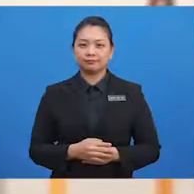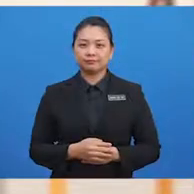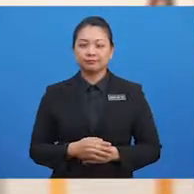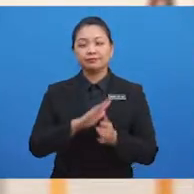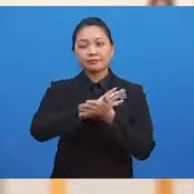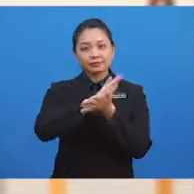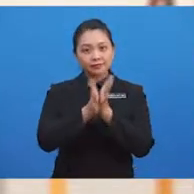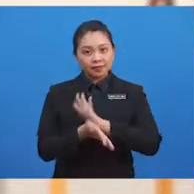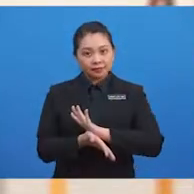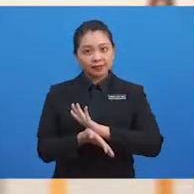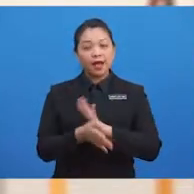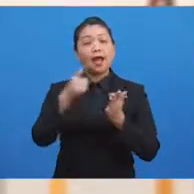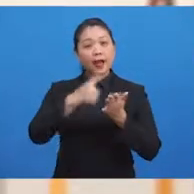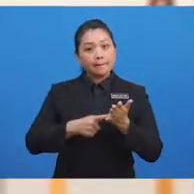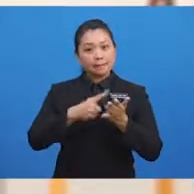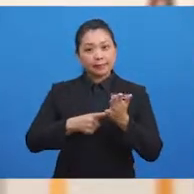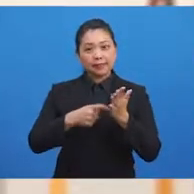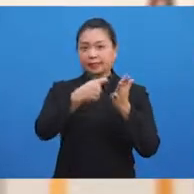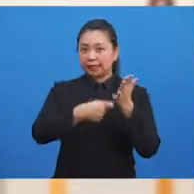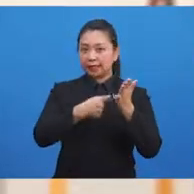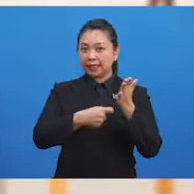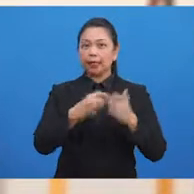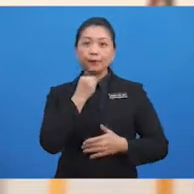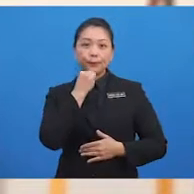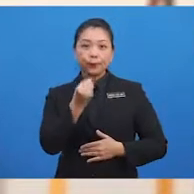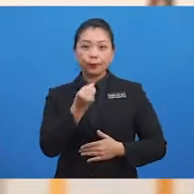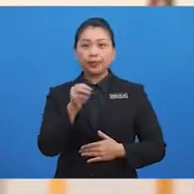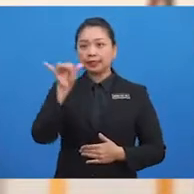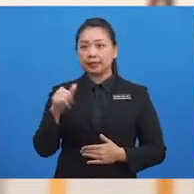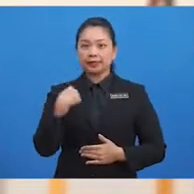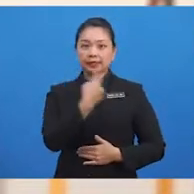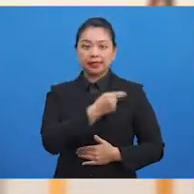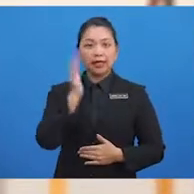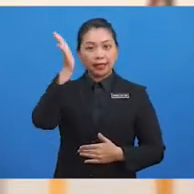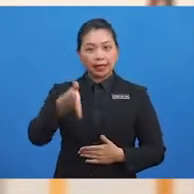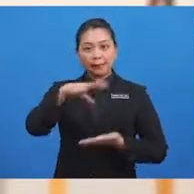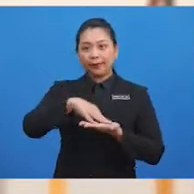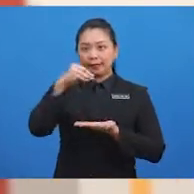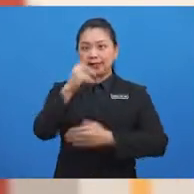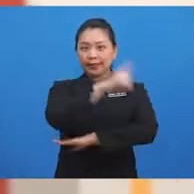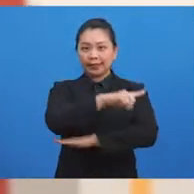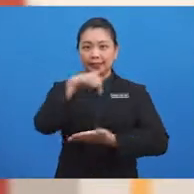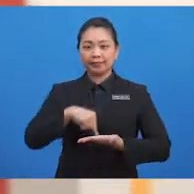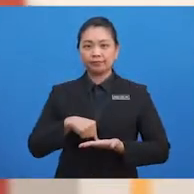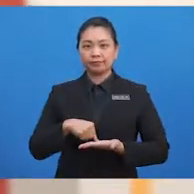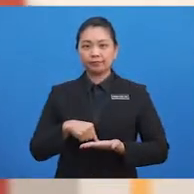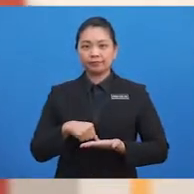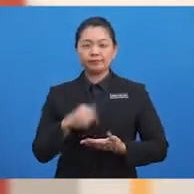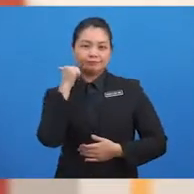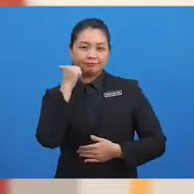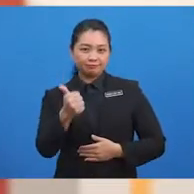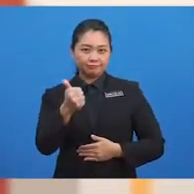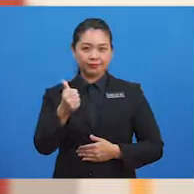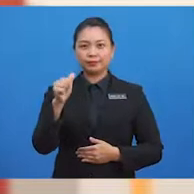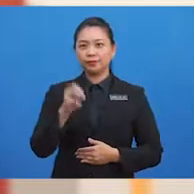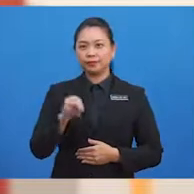Maka, apakah nilai moral yang kita akan pelajari hari ini? Hebat murid